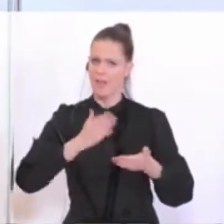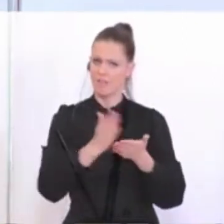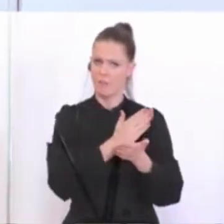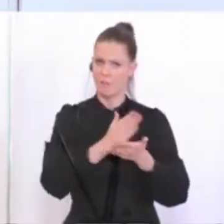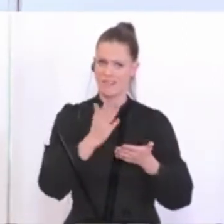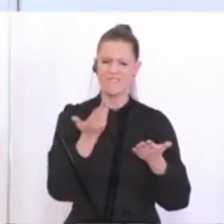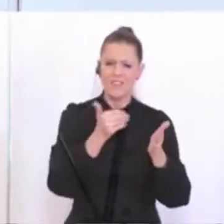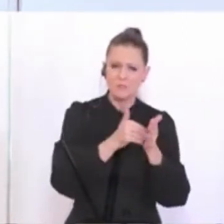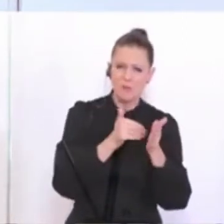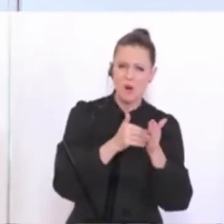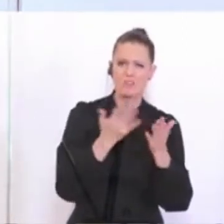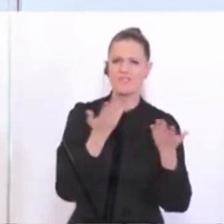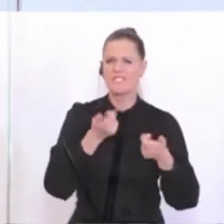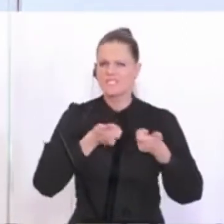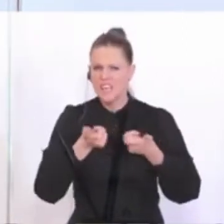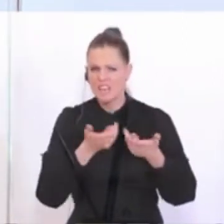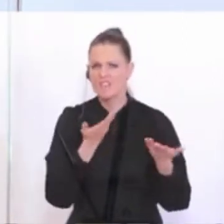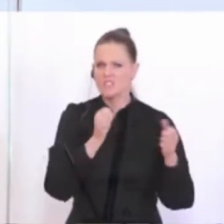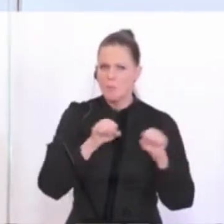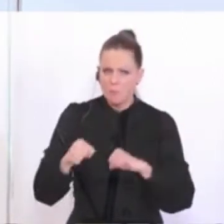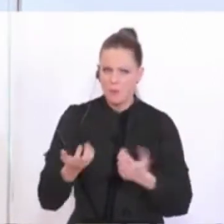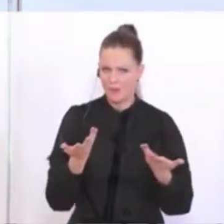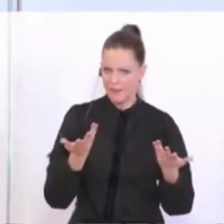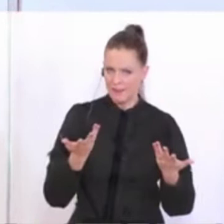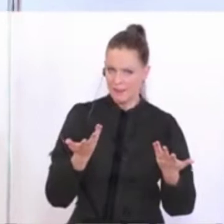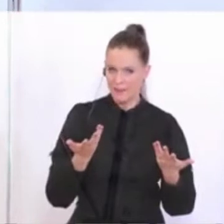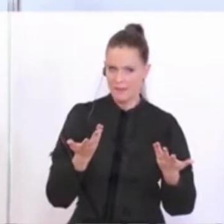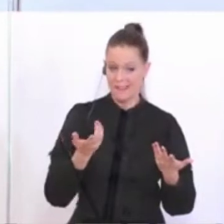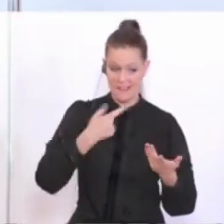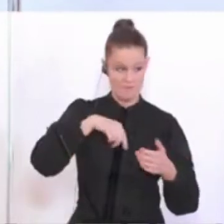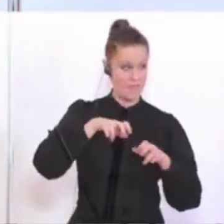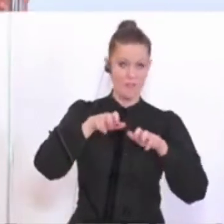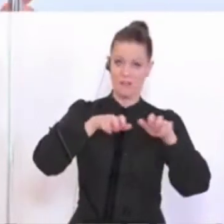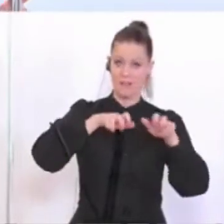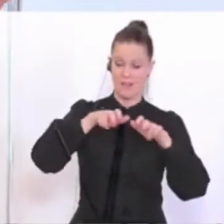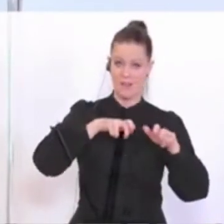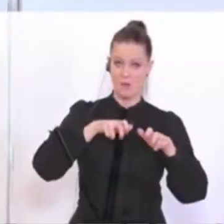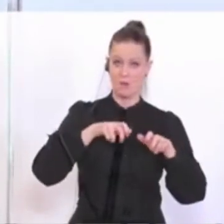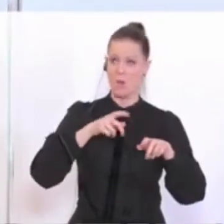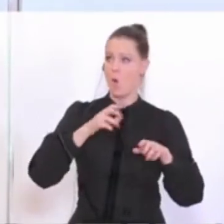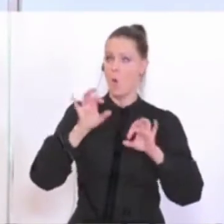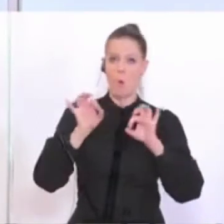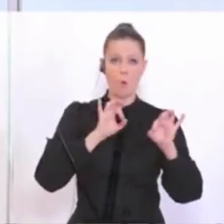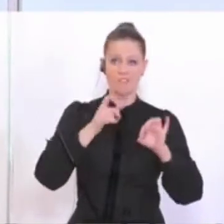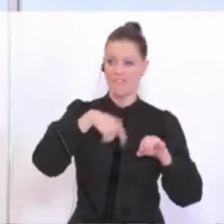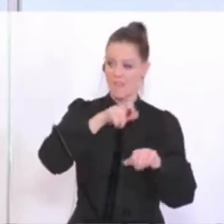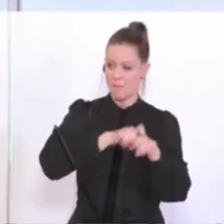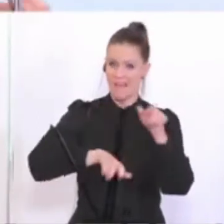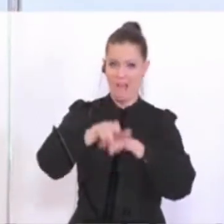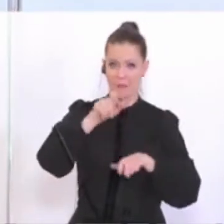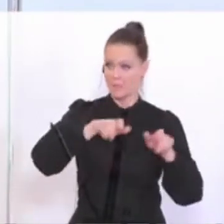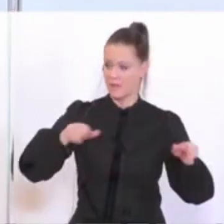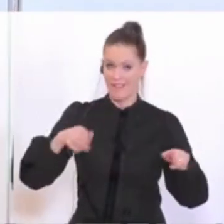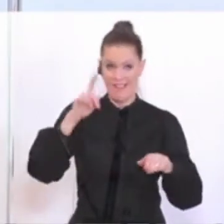was braucht es, was geht, weil ja jetzt nicht anzunehmen ist, dass wir in der Regierung oder mit unserem Beamtenapparat hier ganz genau wissen,